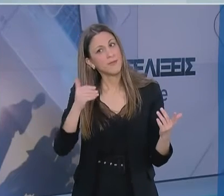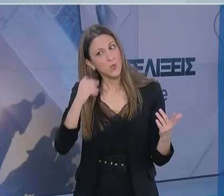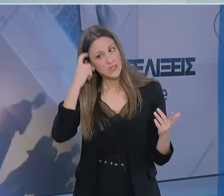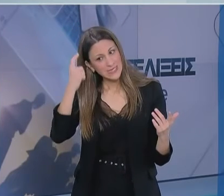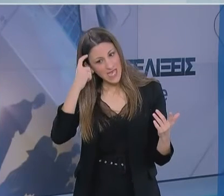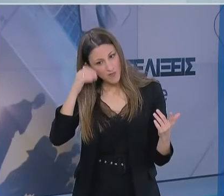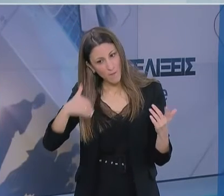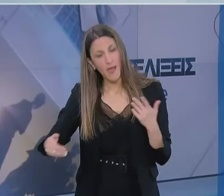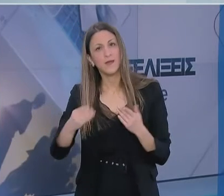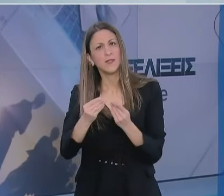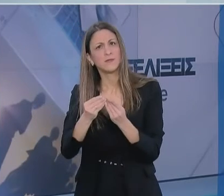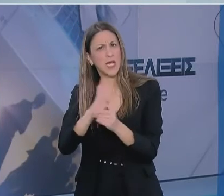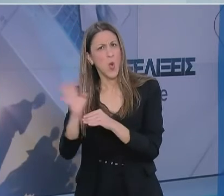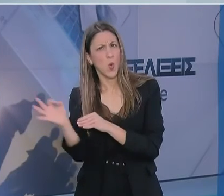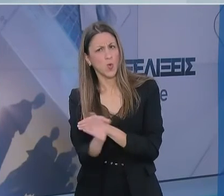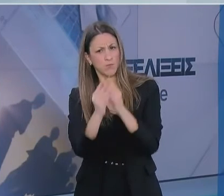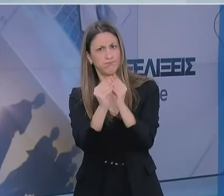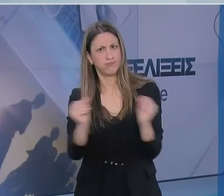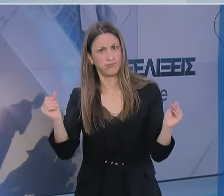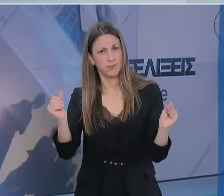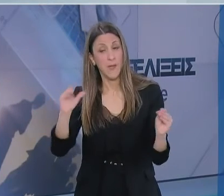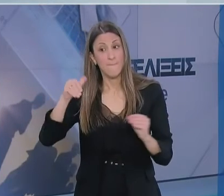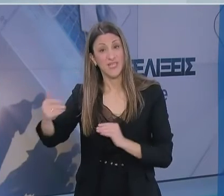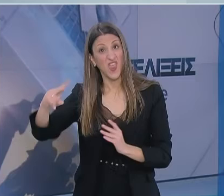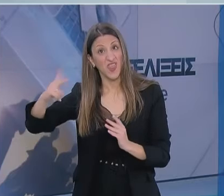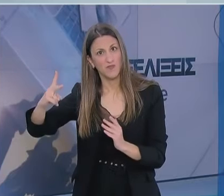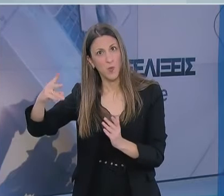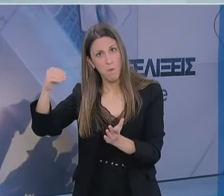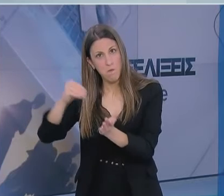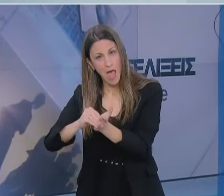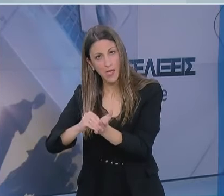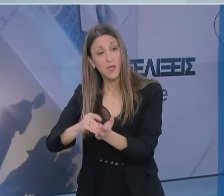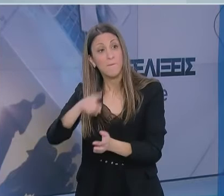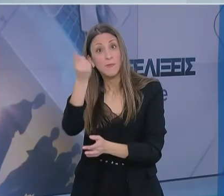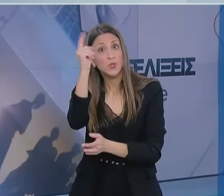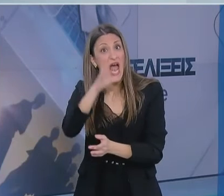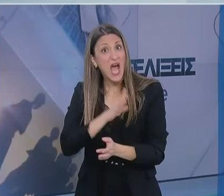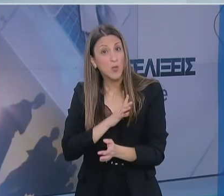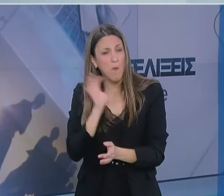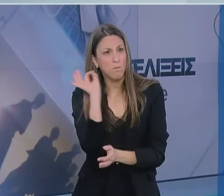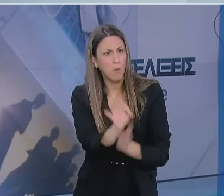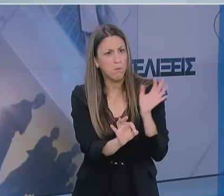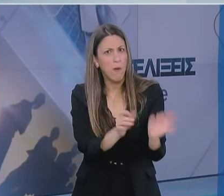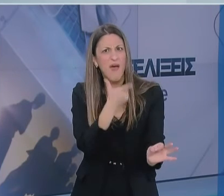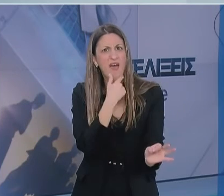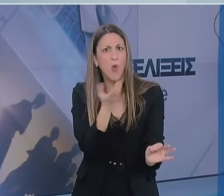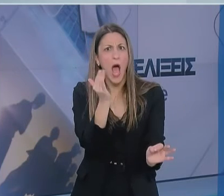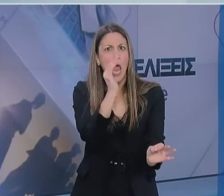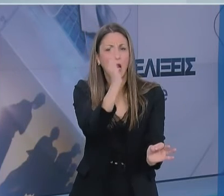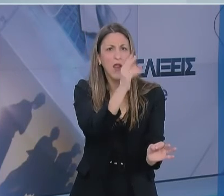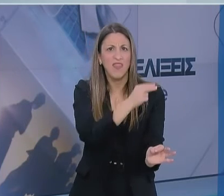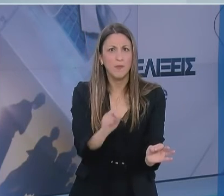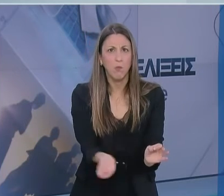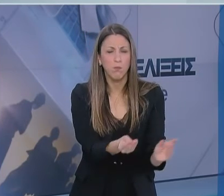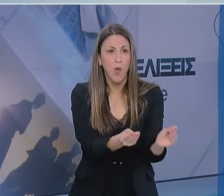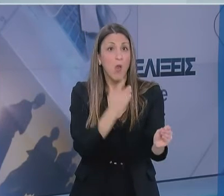το πρώτο κύμα της εξάπλωσης του ιού στη χώρα διαπιστωθεί αύξηση της νοσηρότητας του πληθυσμού από άλλες αιτίες λόγω του φόβου των πολιτών να